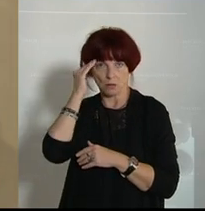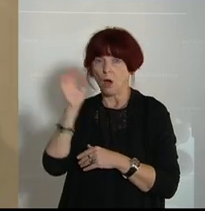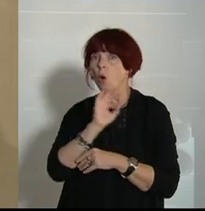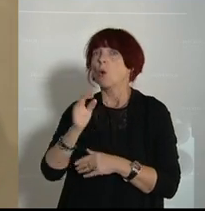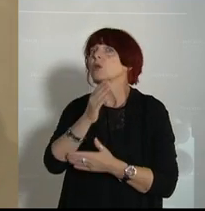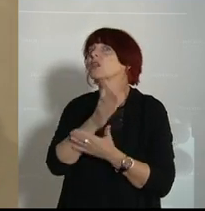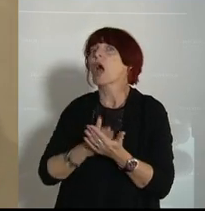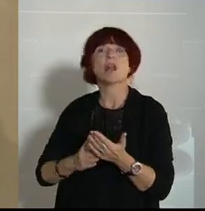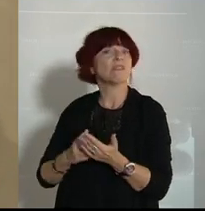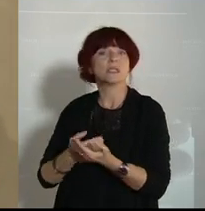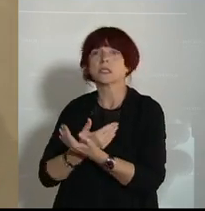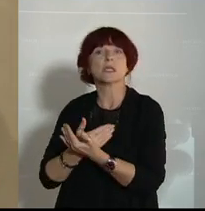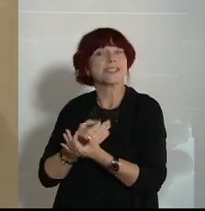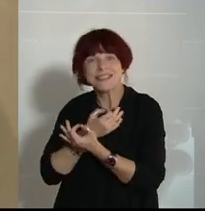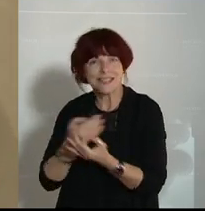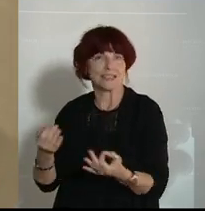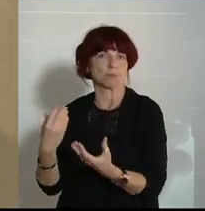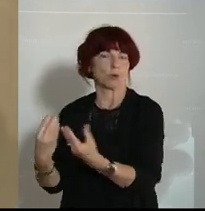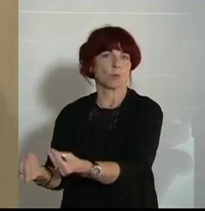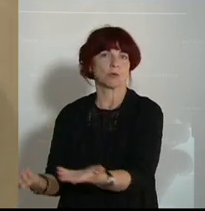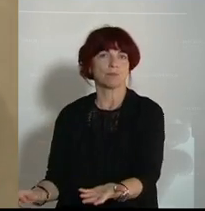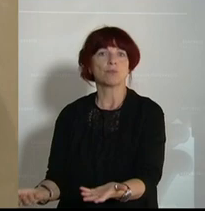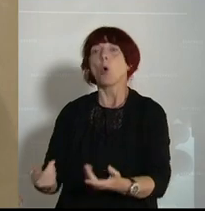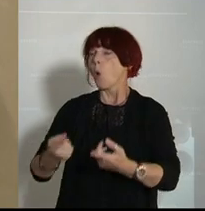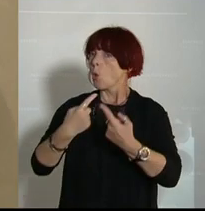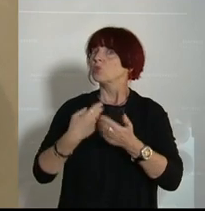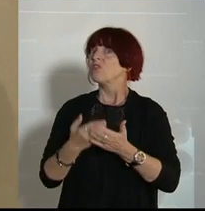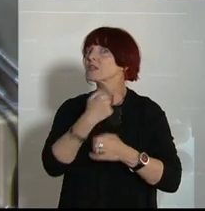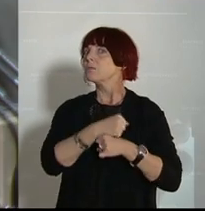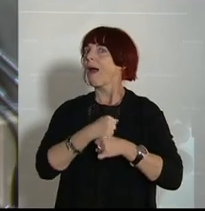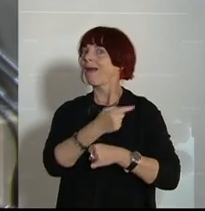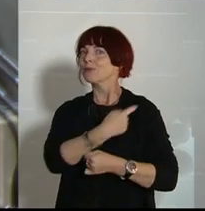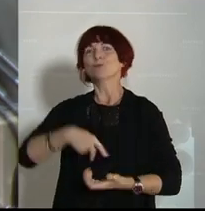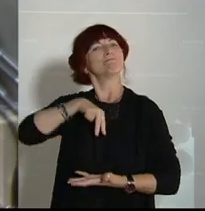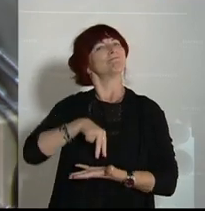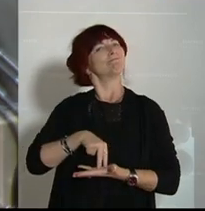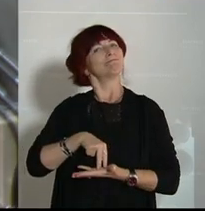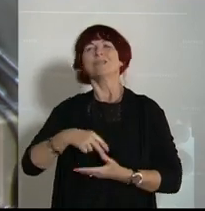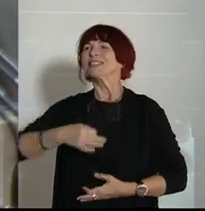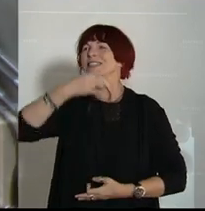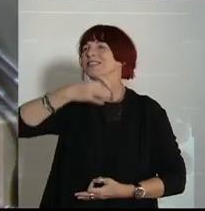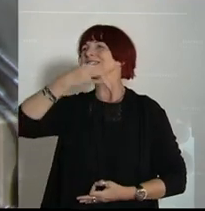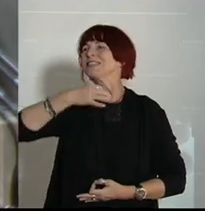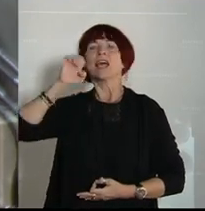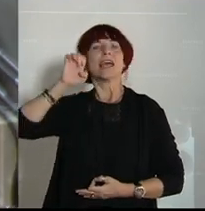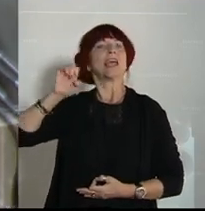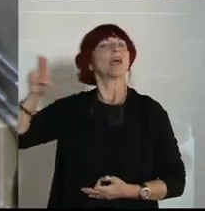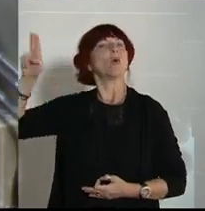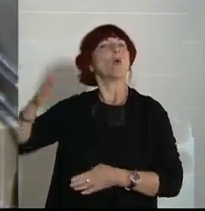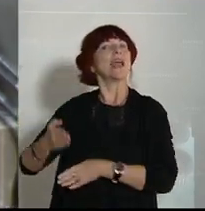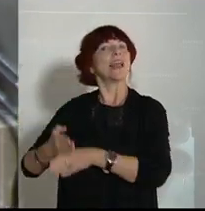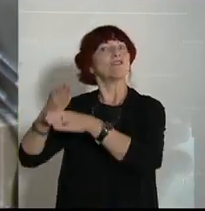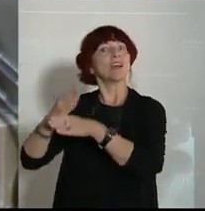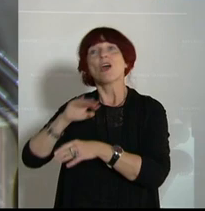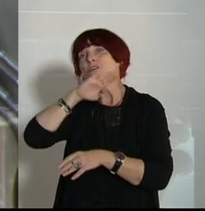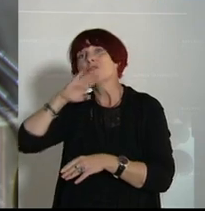nicht an. Und was machen Sie jetzt? Sie stellen sich jetzt hierher und reden von diesen EU-Hilfen in Milliardenhöhe.